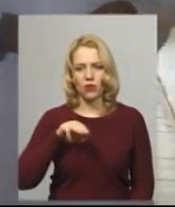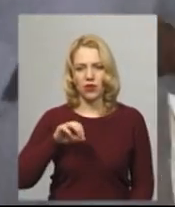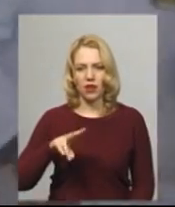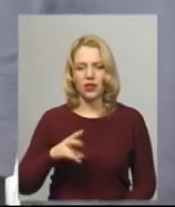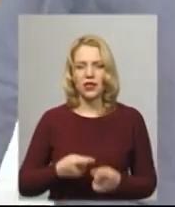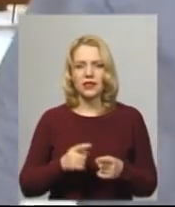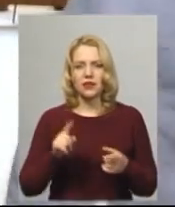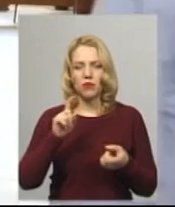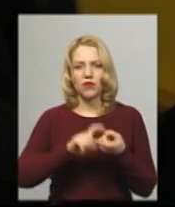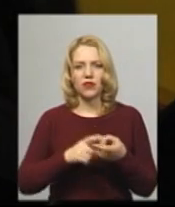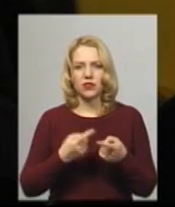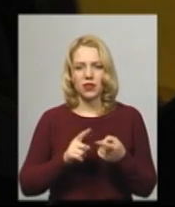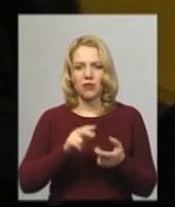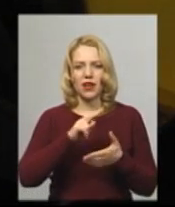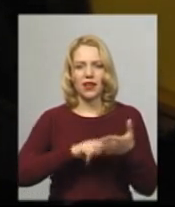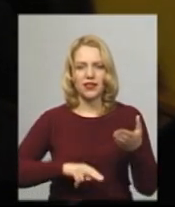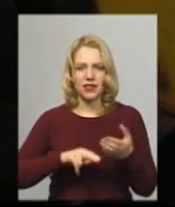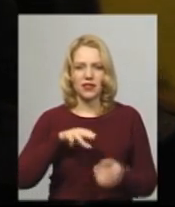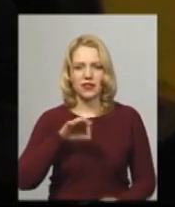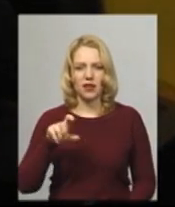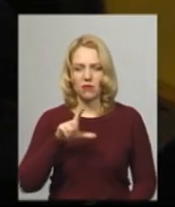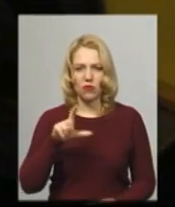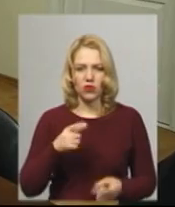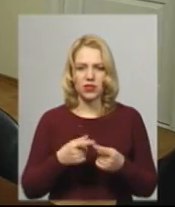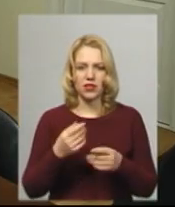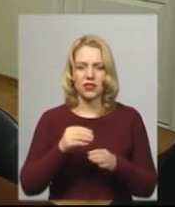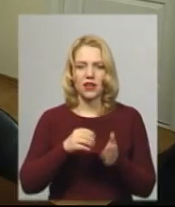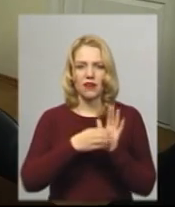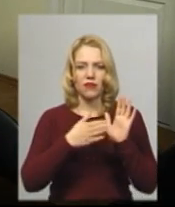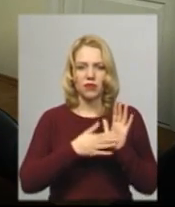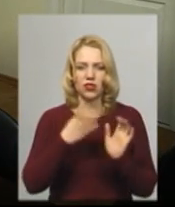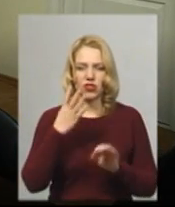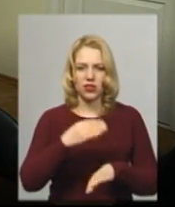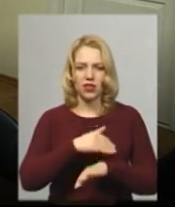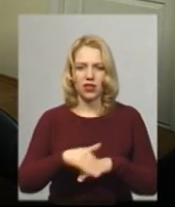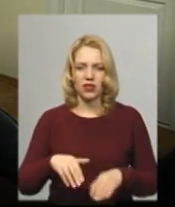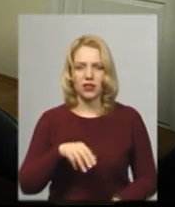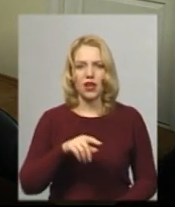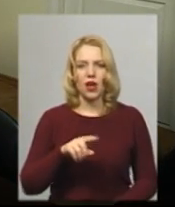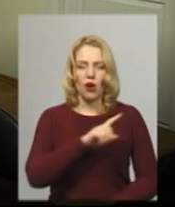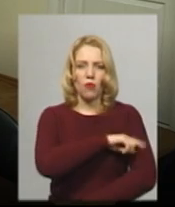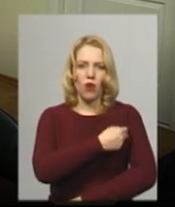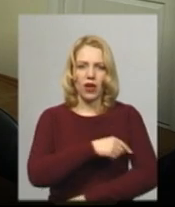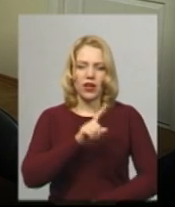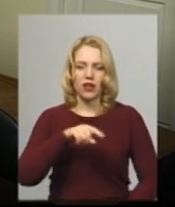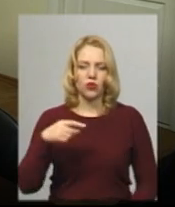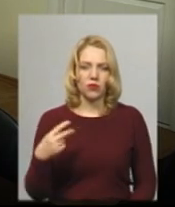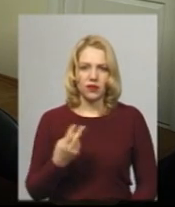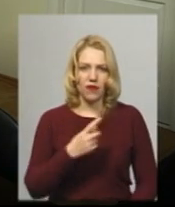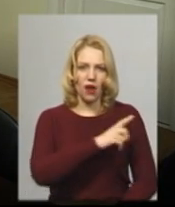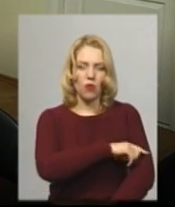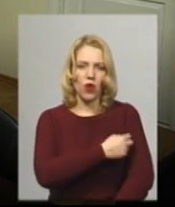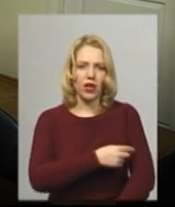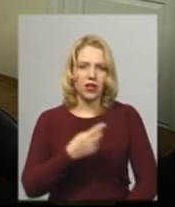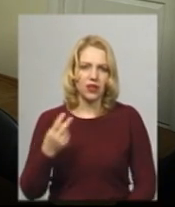ліценція МОЗ на медичну практику у Хмельницькому зараз виписана на чотири адреси. Це міська поліклініка номер 2, номер 4 і Кам